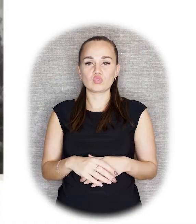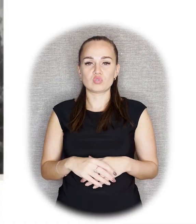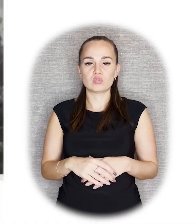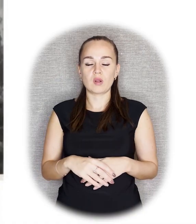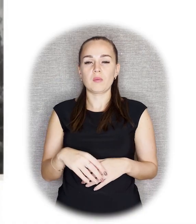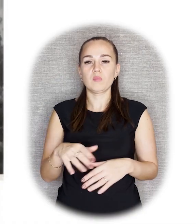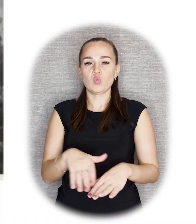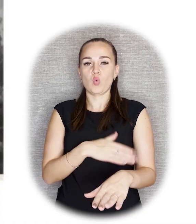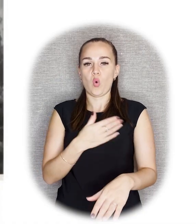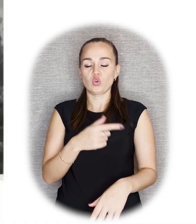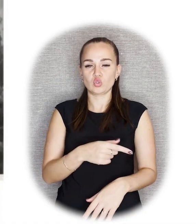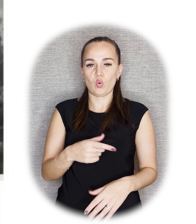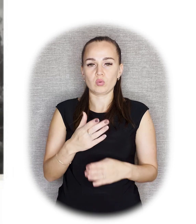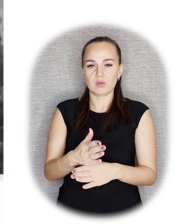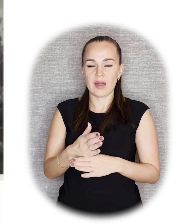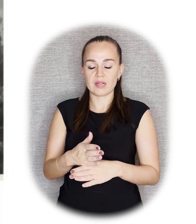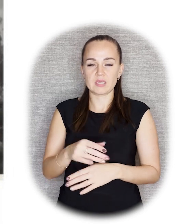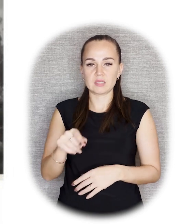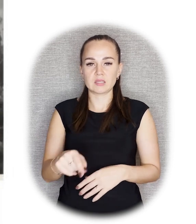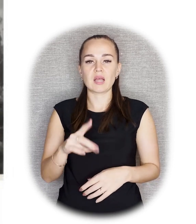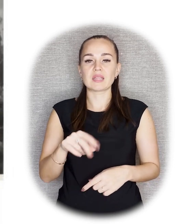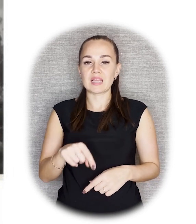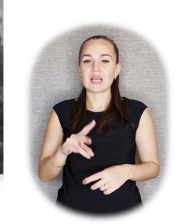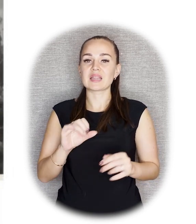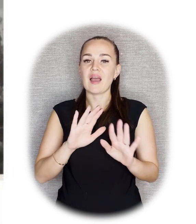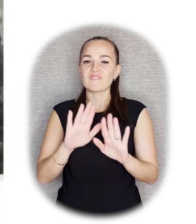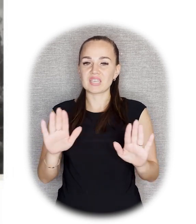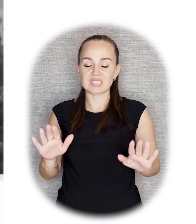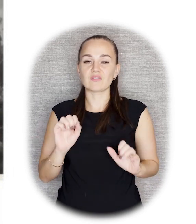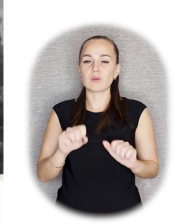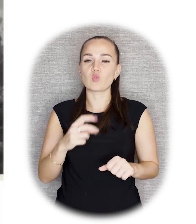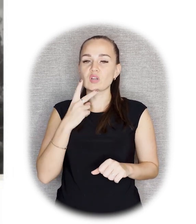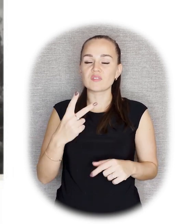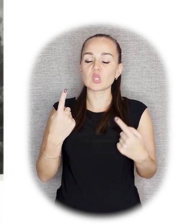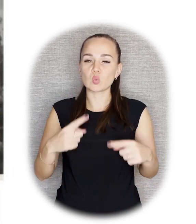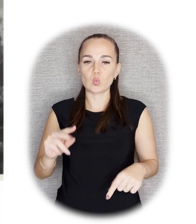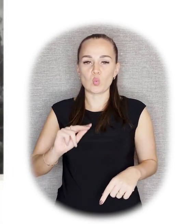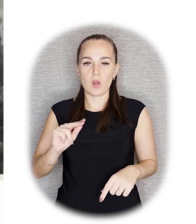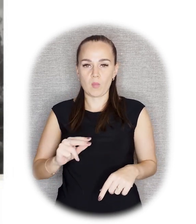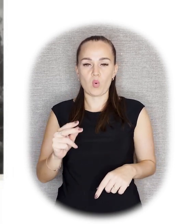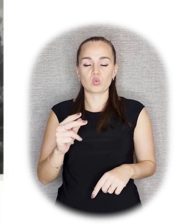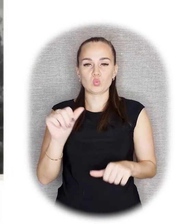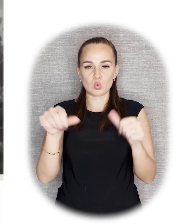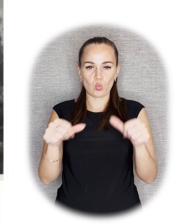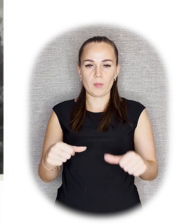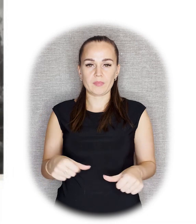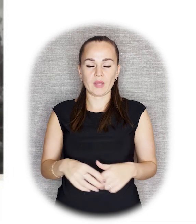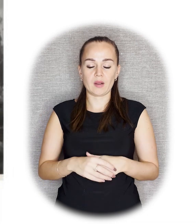Генриховичем Манезером. Как раз таки на выставке вы можете видеть другую работу Манезера. Это...